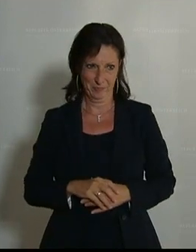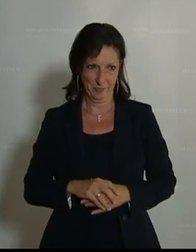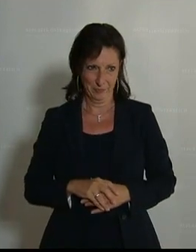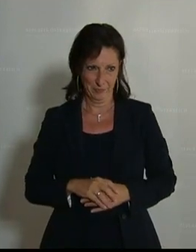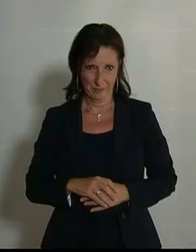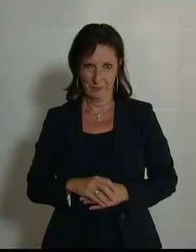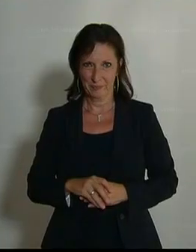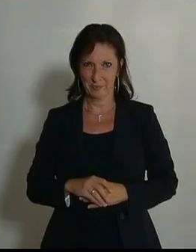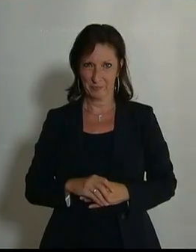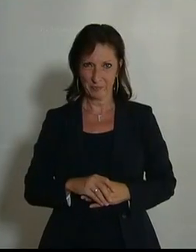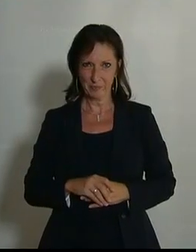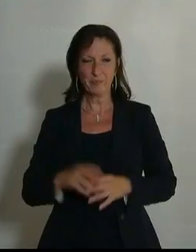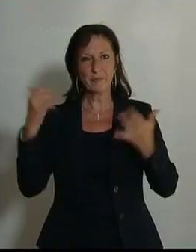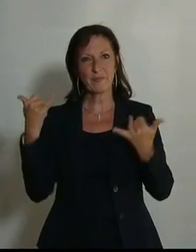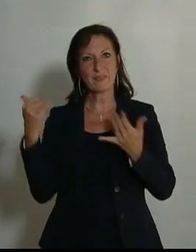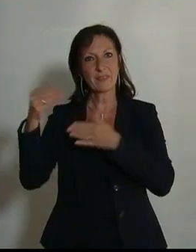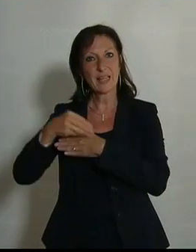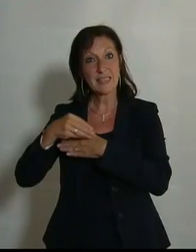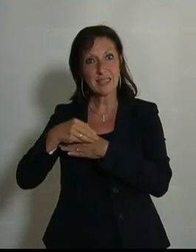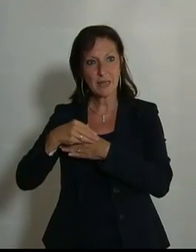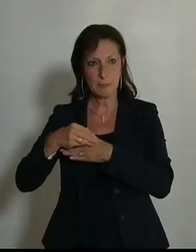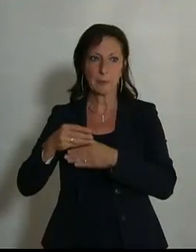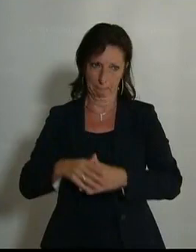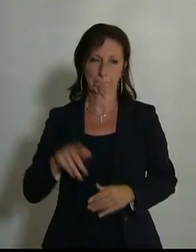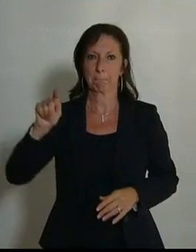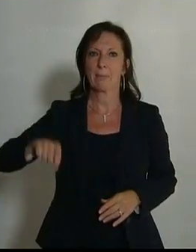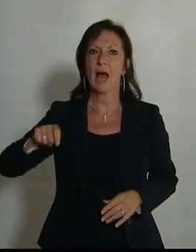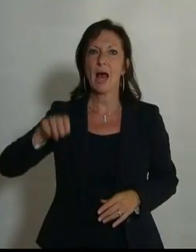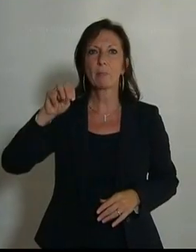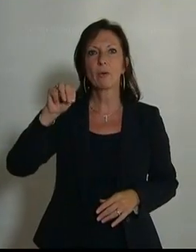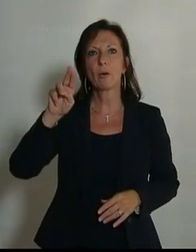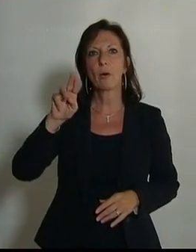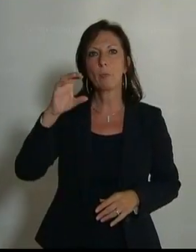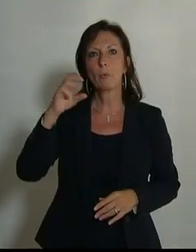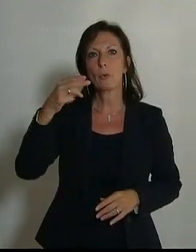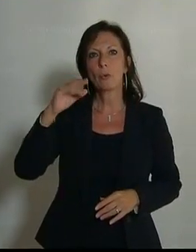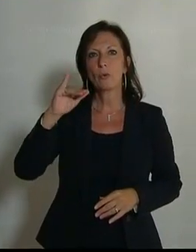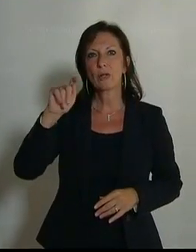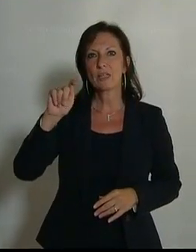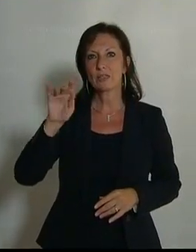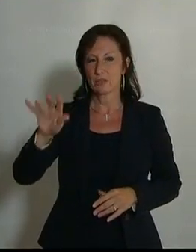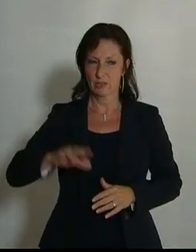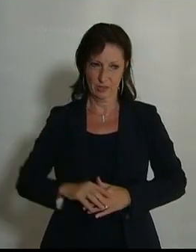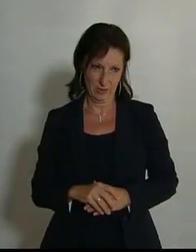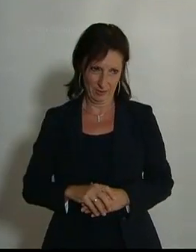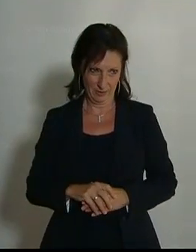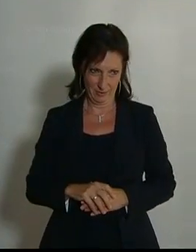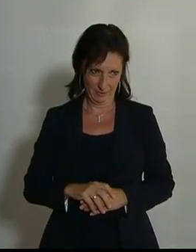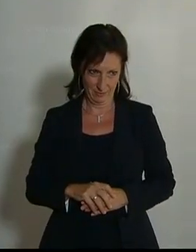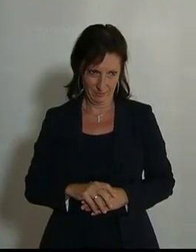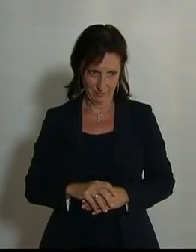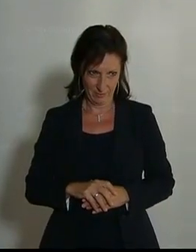Mere Di Soski von den Grünen spricht in ihrer Rede über den Gender Pension Gap, also dass Frauen häufig weniger Pension bekommen als Männer.